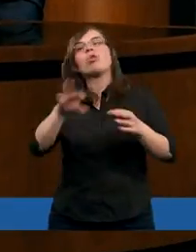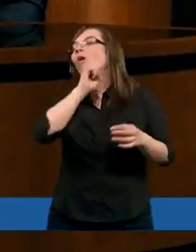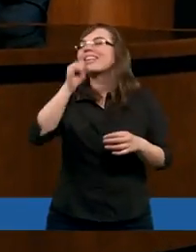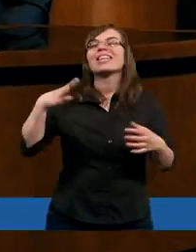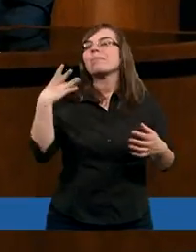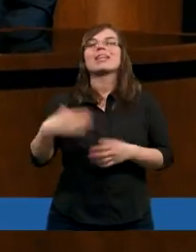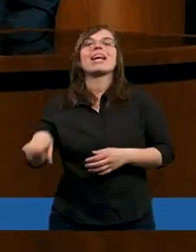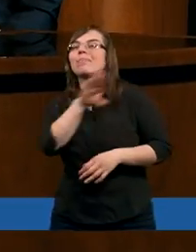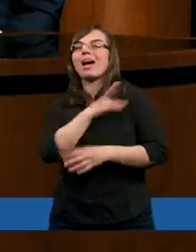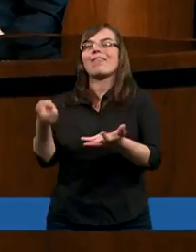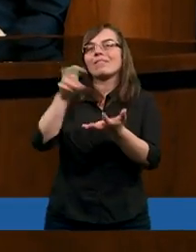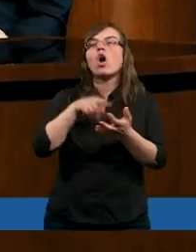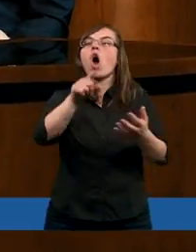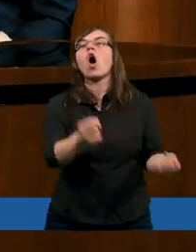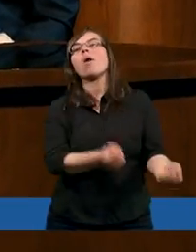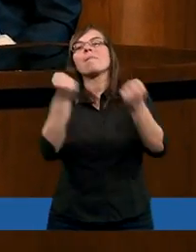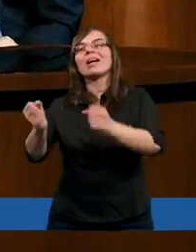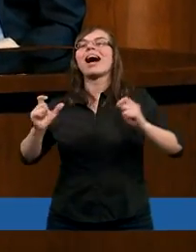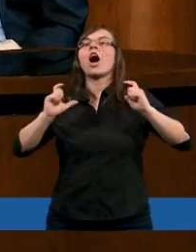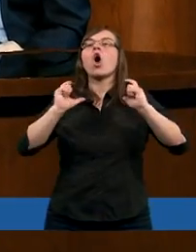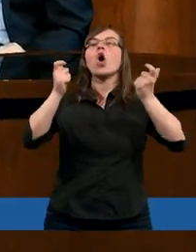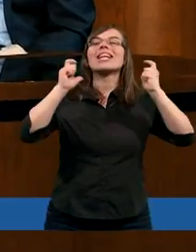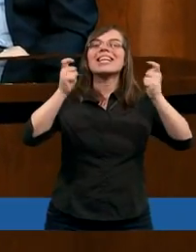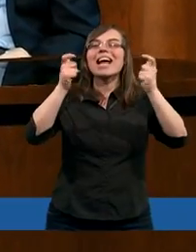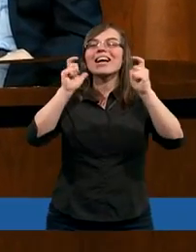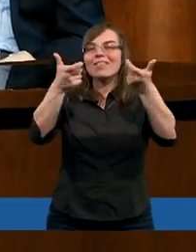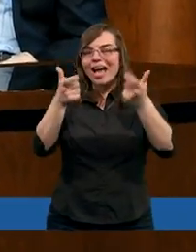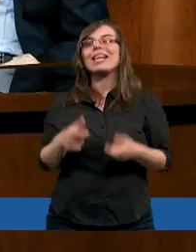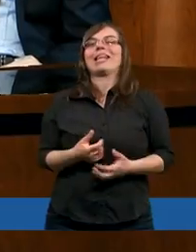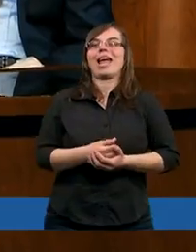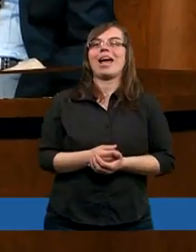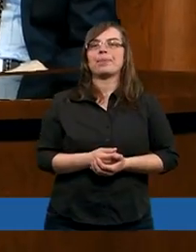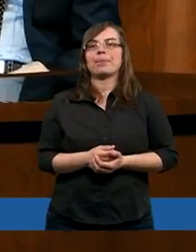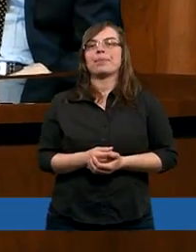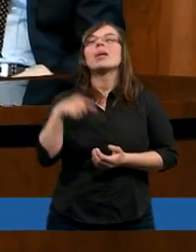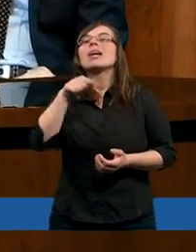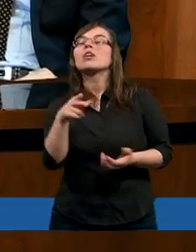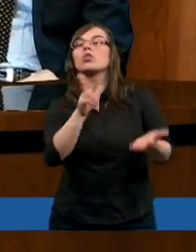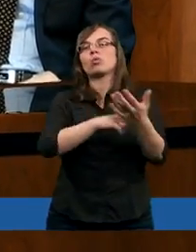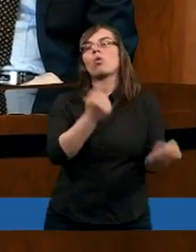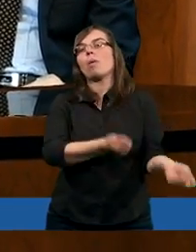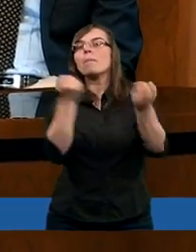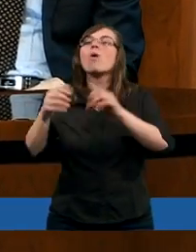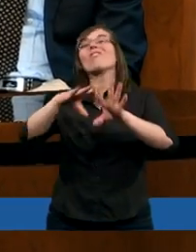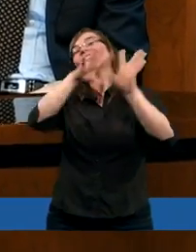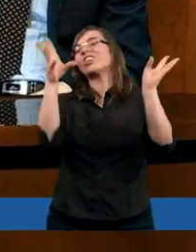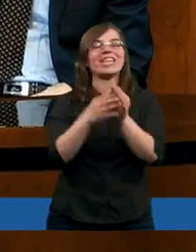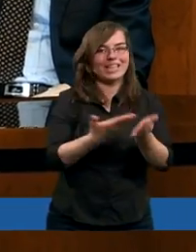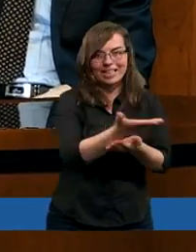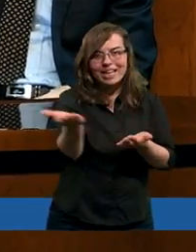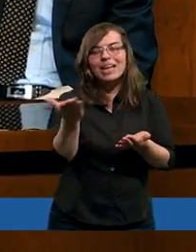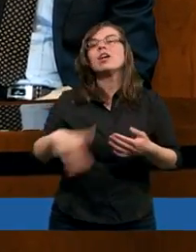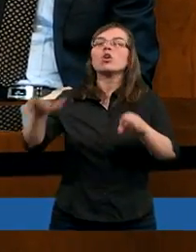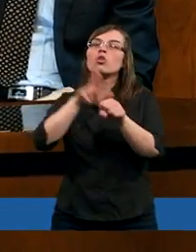nigdy nie zmartwychwstał. On poniósł konsekwencje, które poniosą wszyscy,